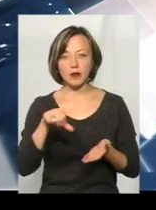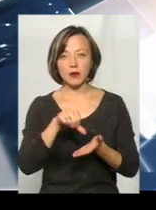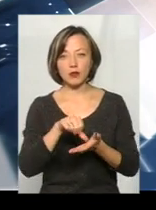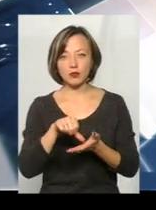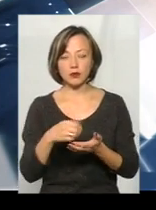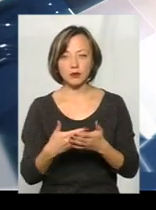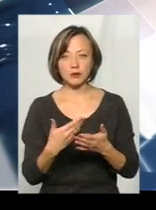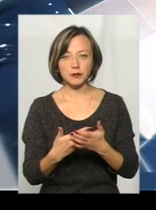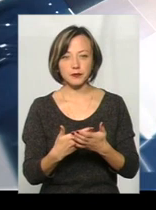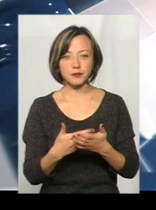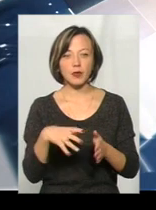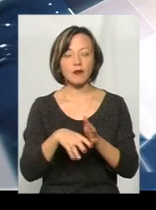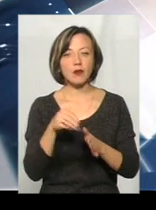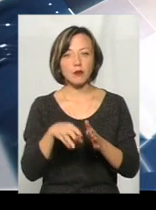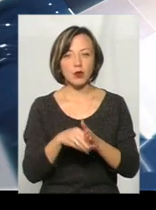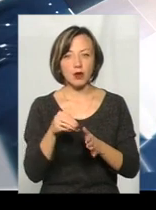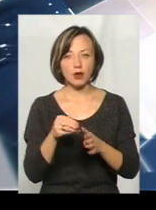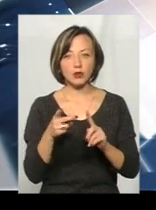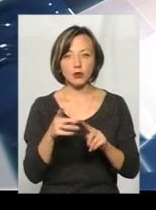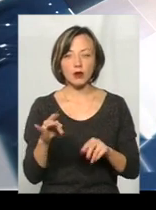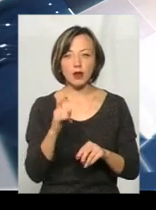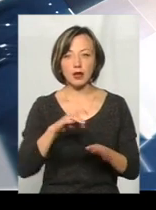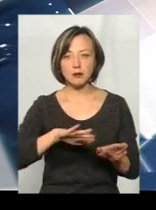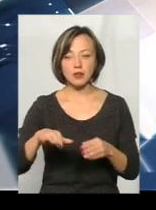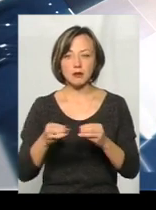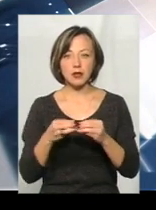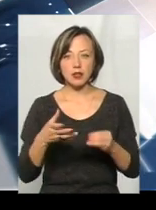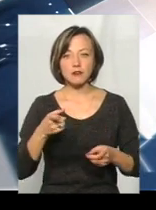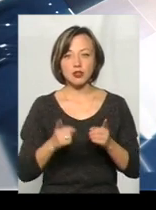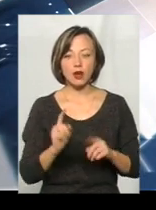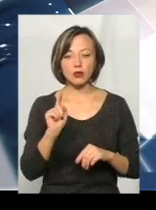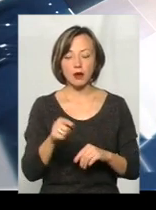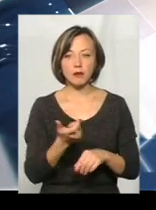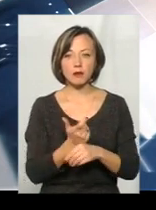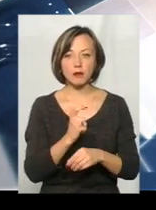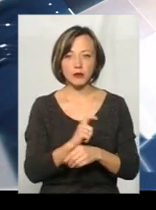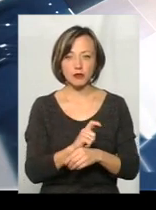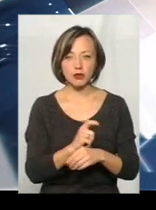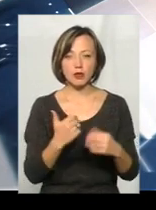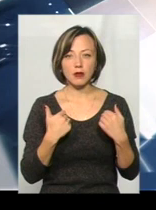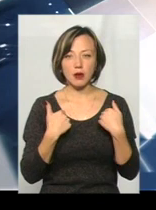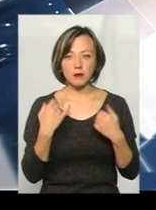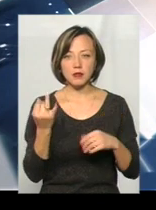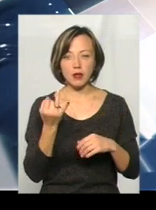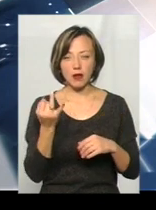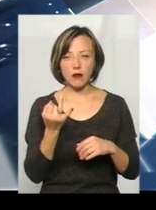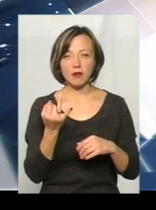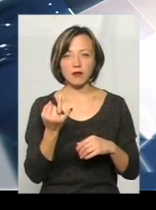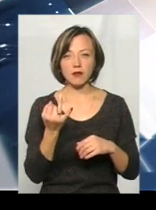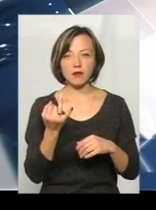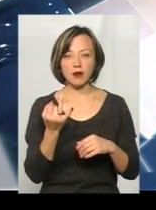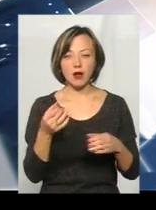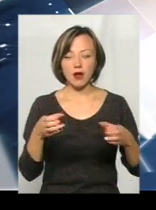наприклад, участь в виборах другий раз після 2015, звичайно, там нам більше цікаво, цікаво, як